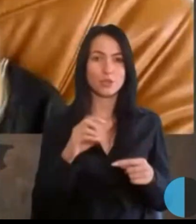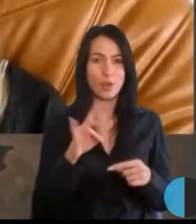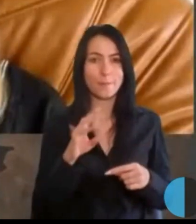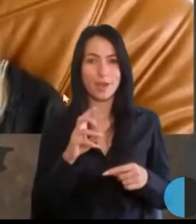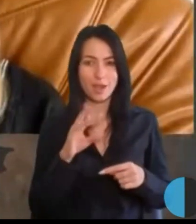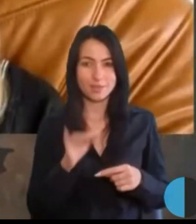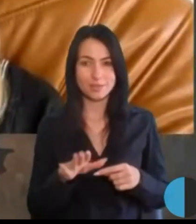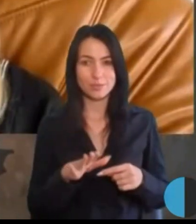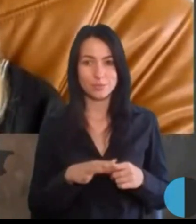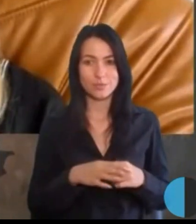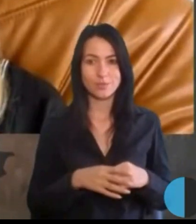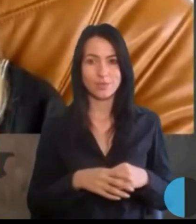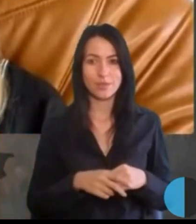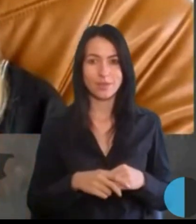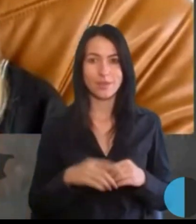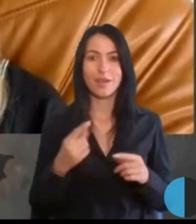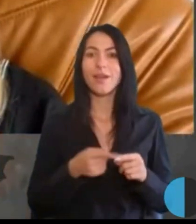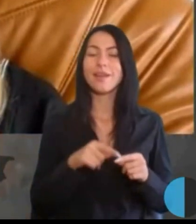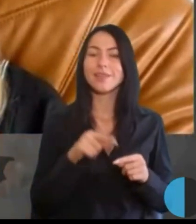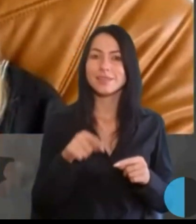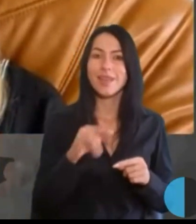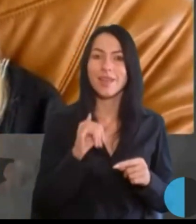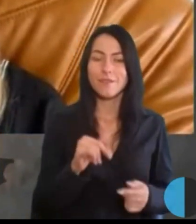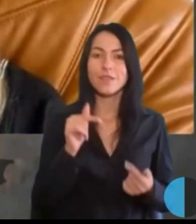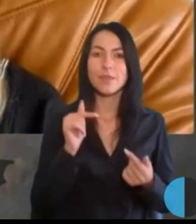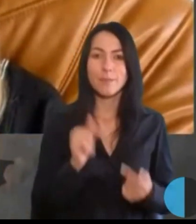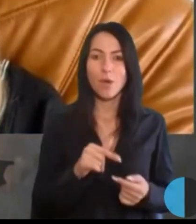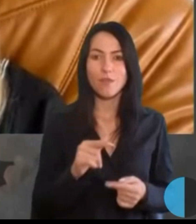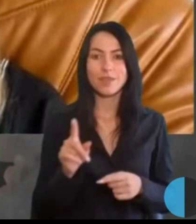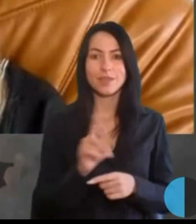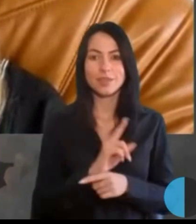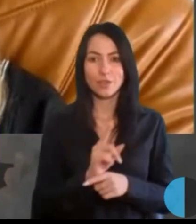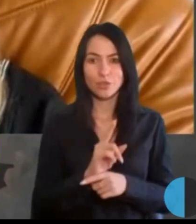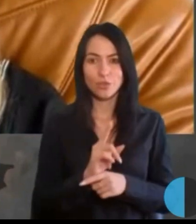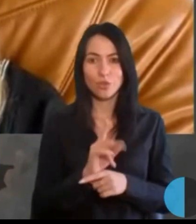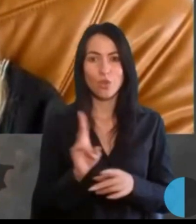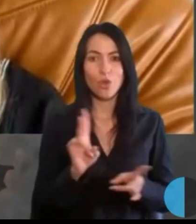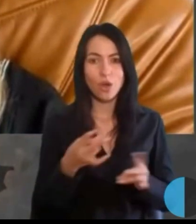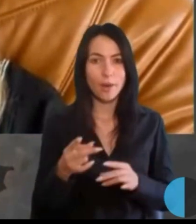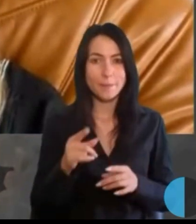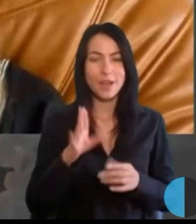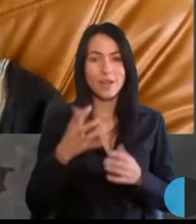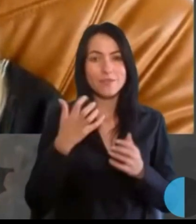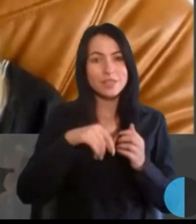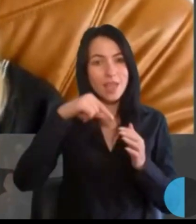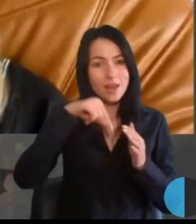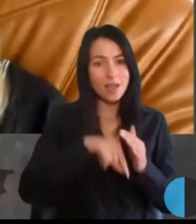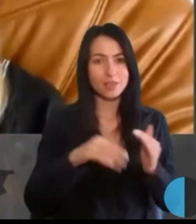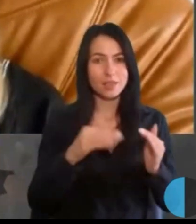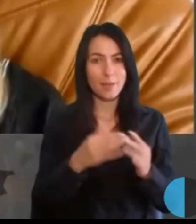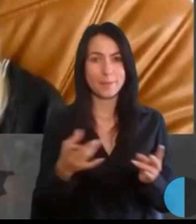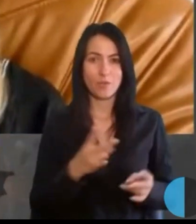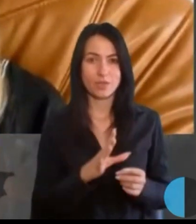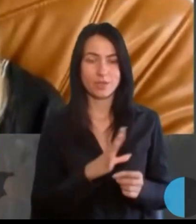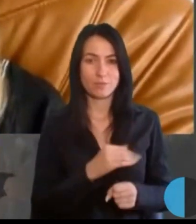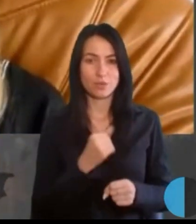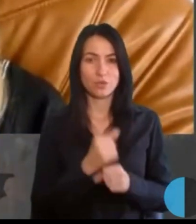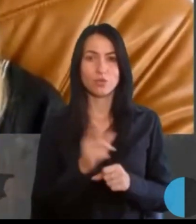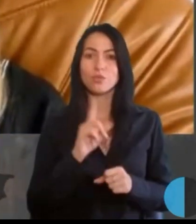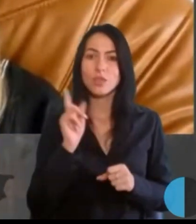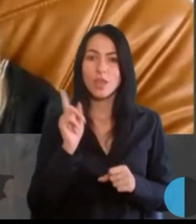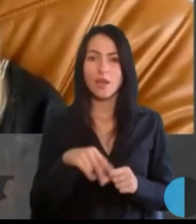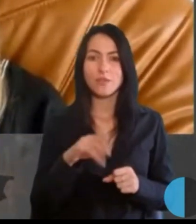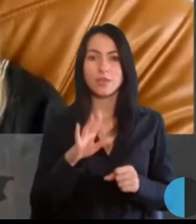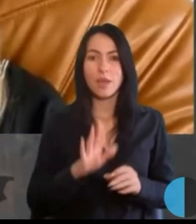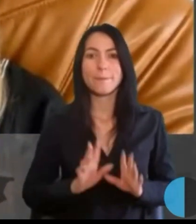Це і відповідні норми, які всередині приміщень повинні бути зроблені, тому що навіть прийдучи в лікарню,